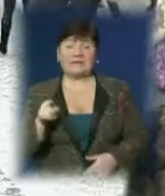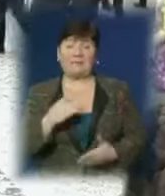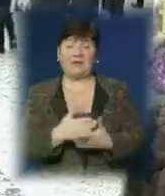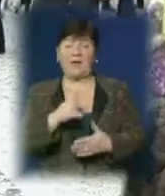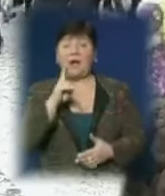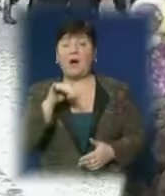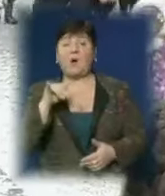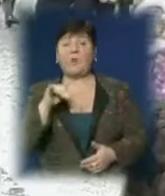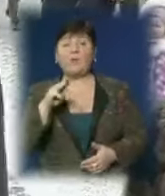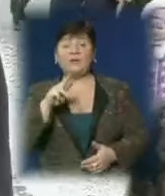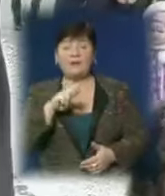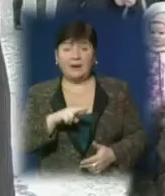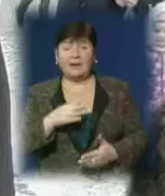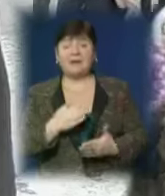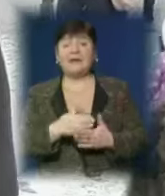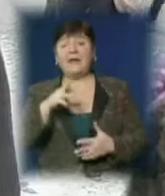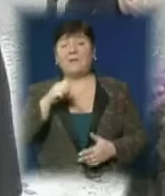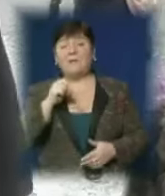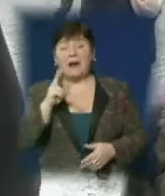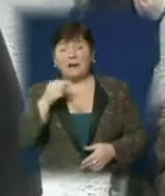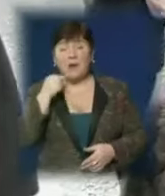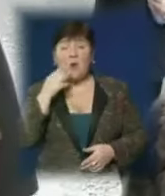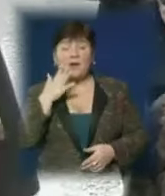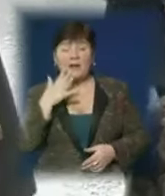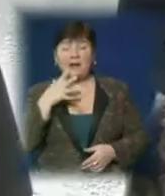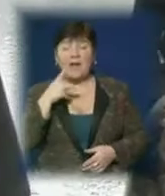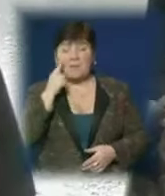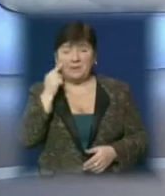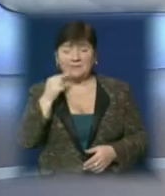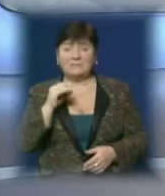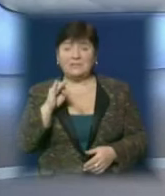Я вже купила пшеницю, маю мак, горіхи, ізю, мед.